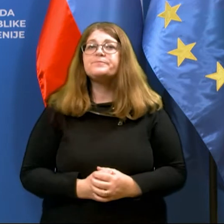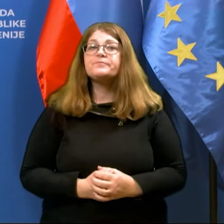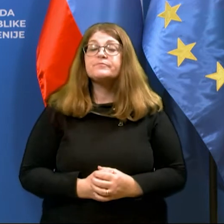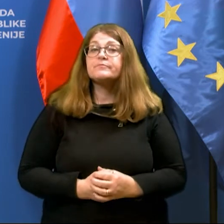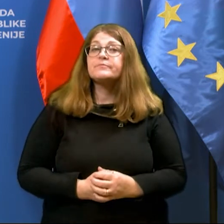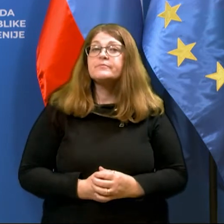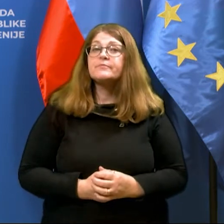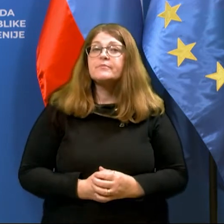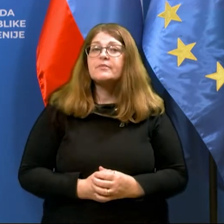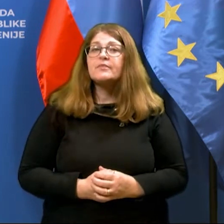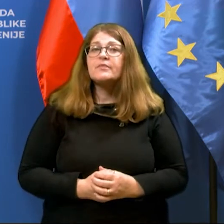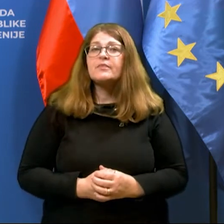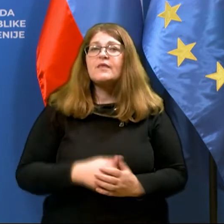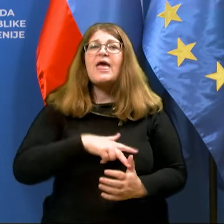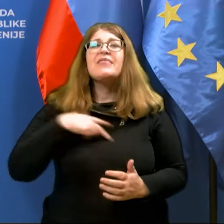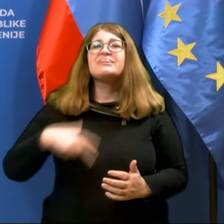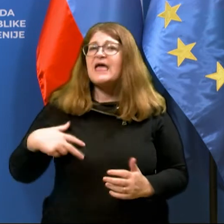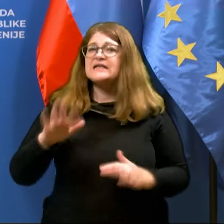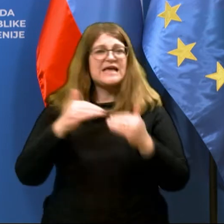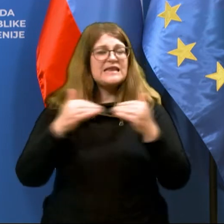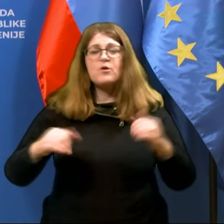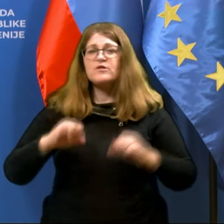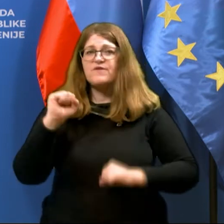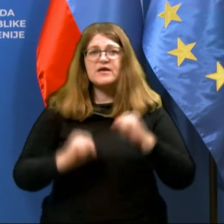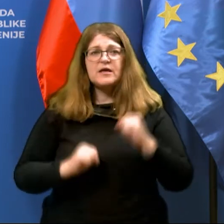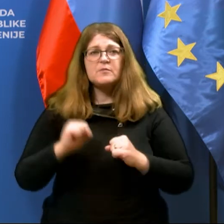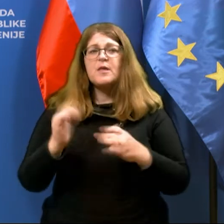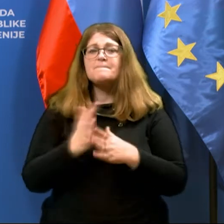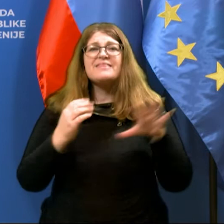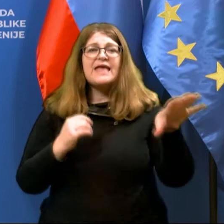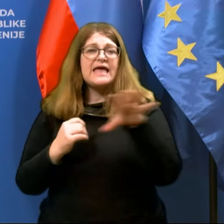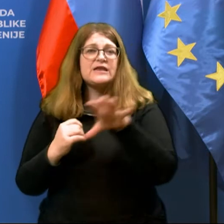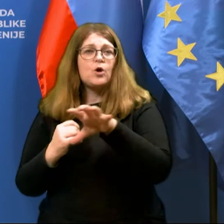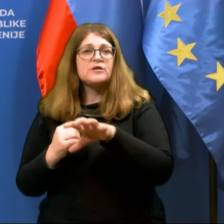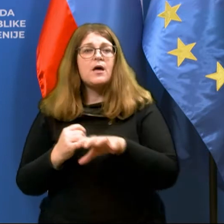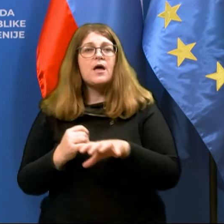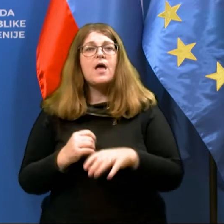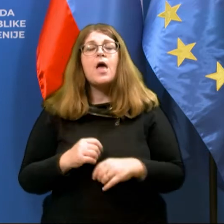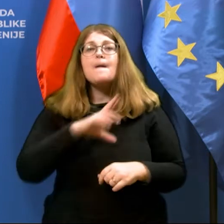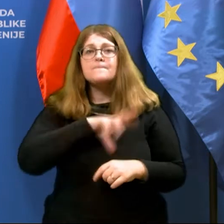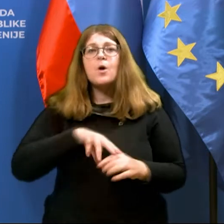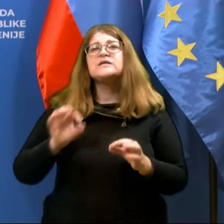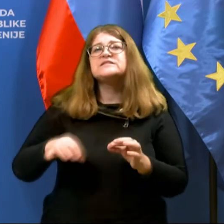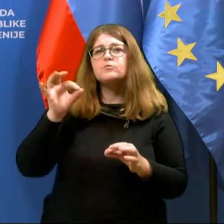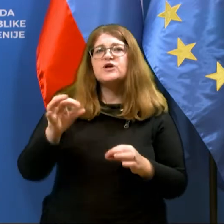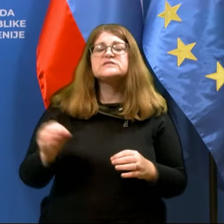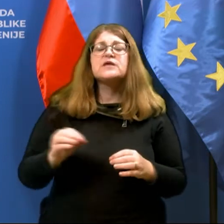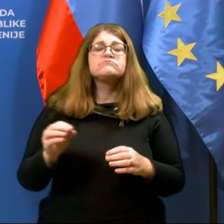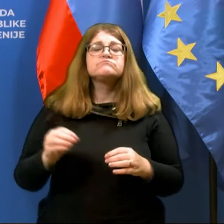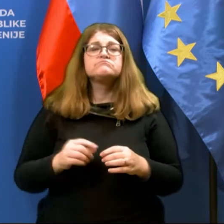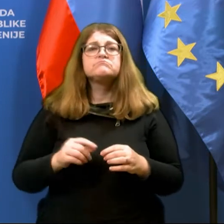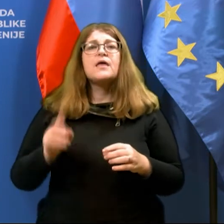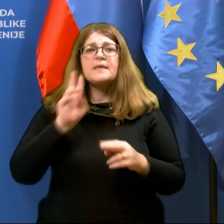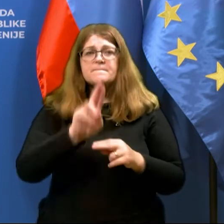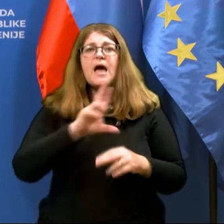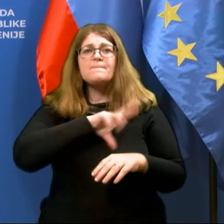Ravno tako danska nima omejitve gibanja med administrativnimi enotami, policija pa občasno vaja policijsko uro po